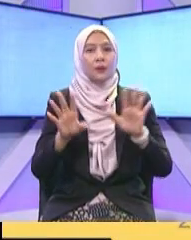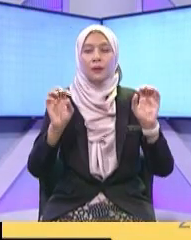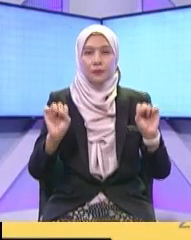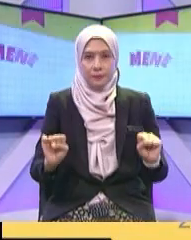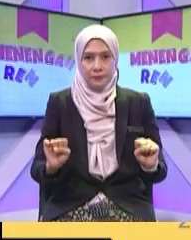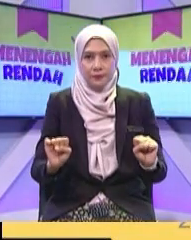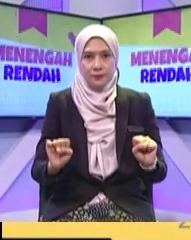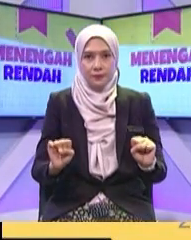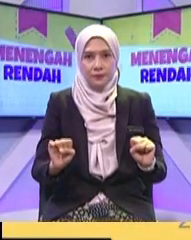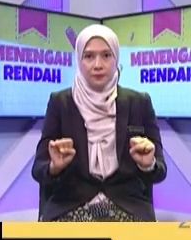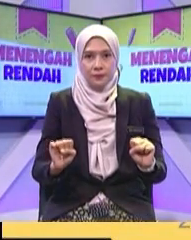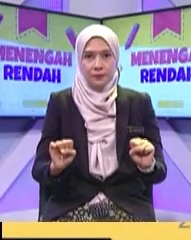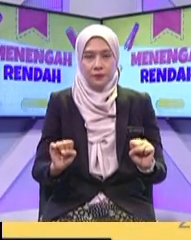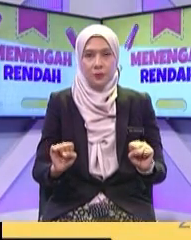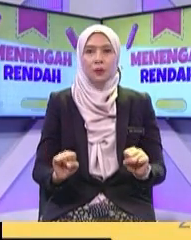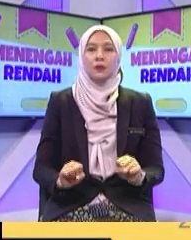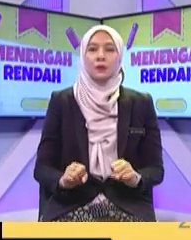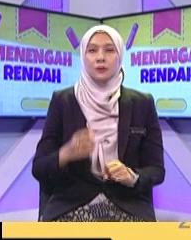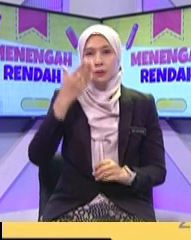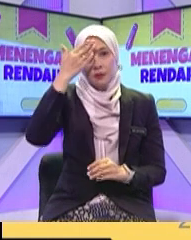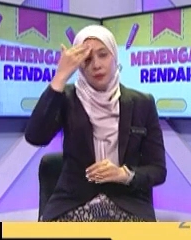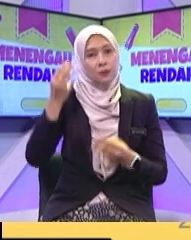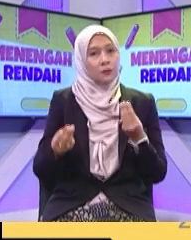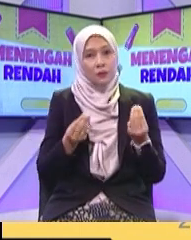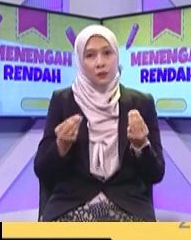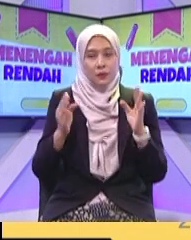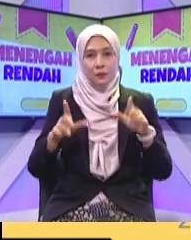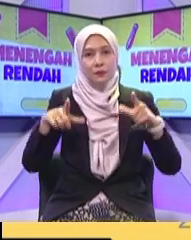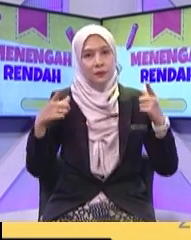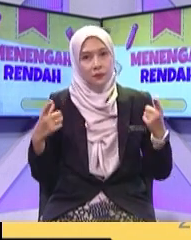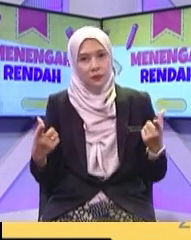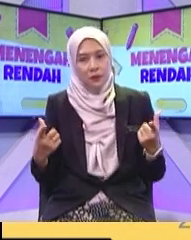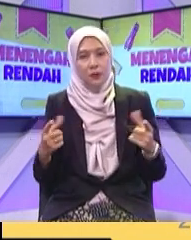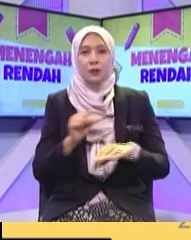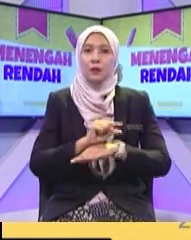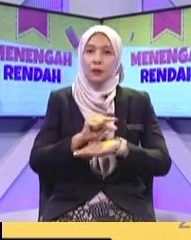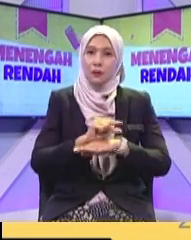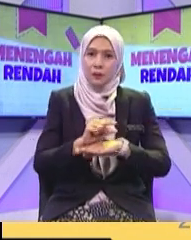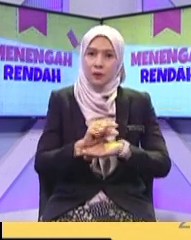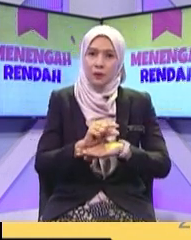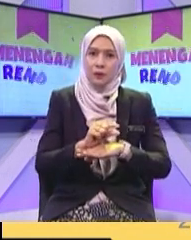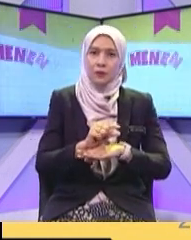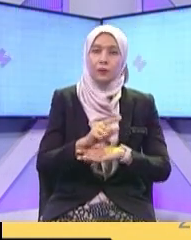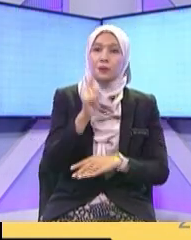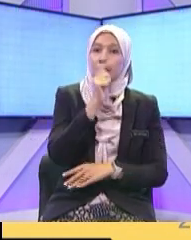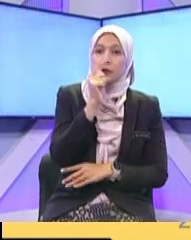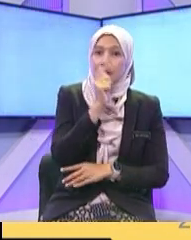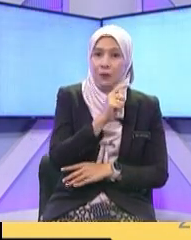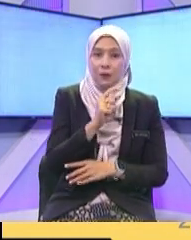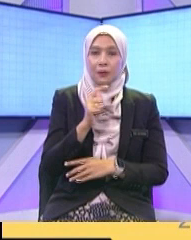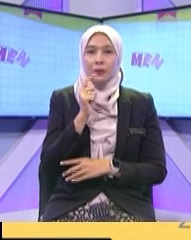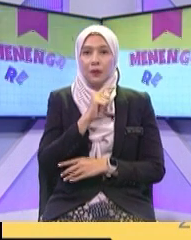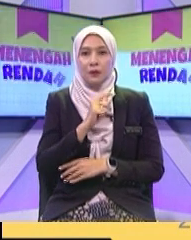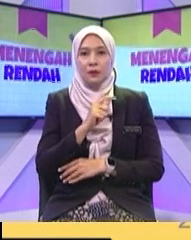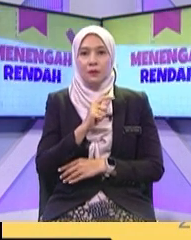supaya maklumat itu tidak ada salah guna ok di salam guna sekarang kan banyak skema kita kena jaga-jaga dengan kita